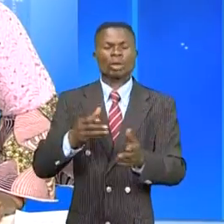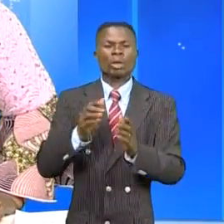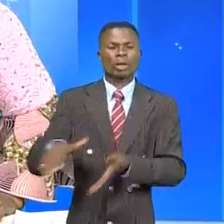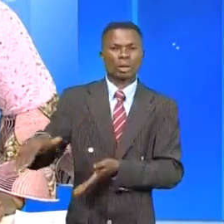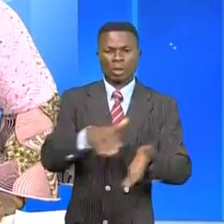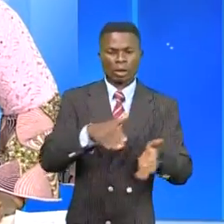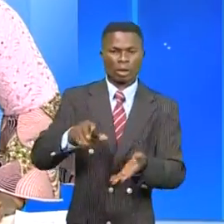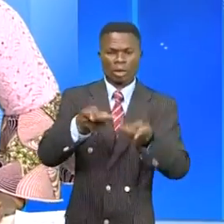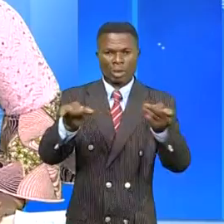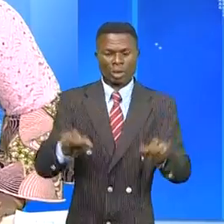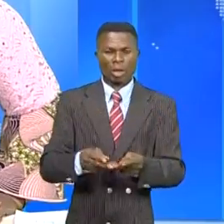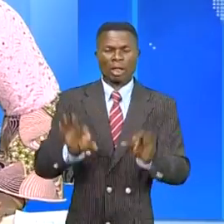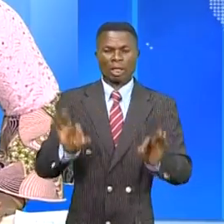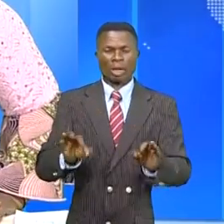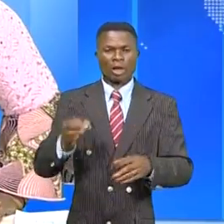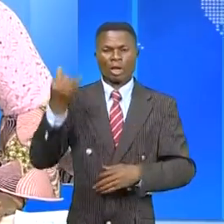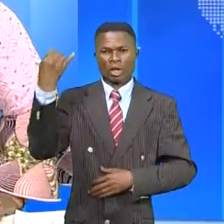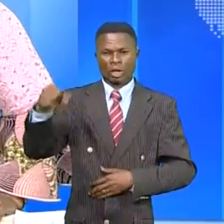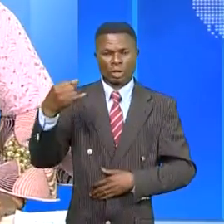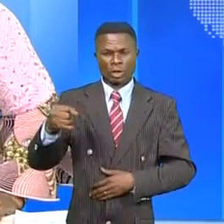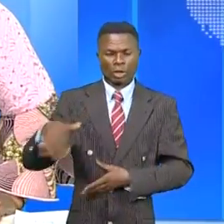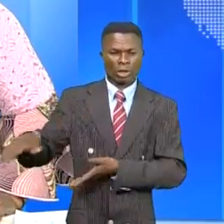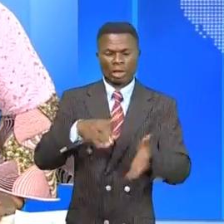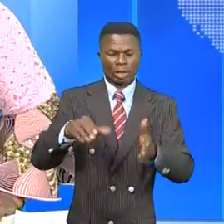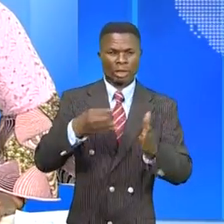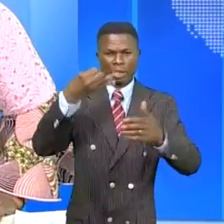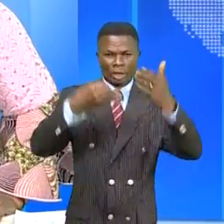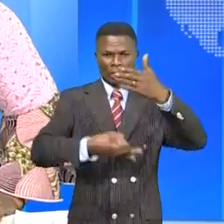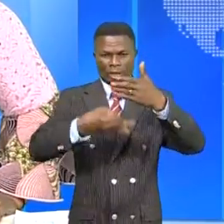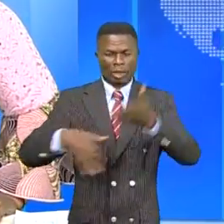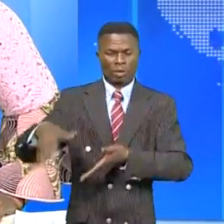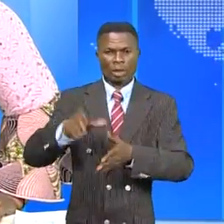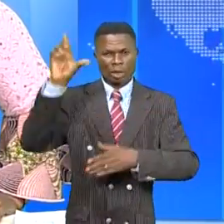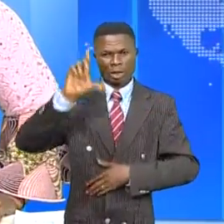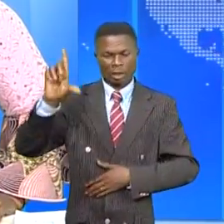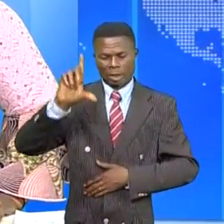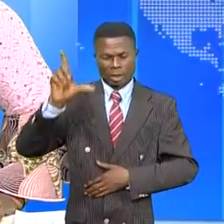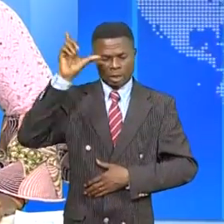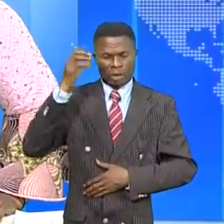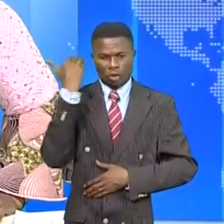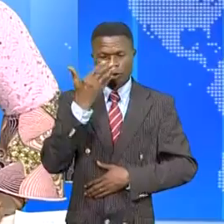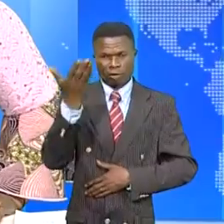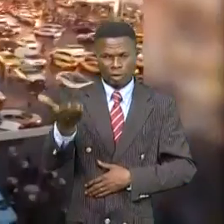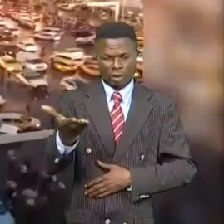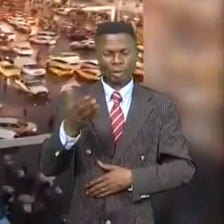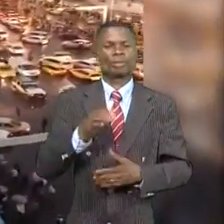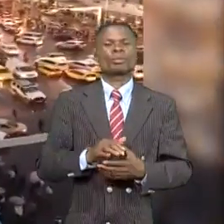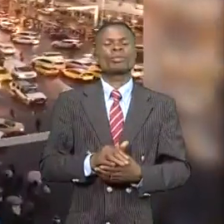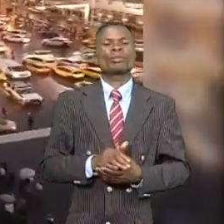sur le site Terre Jaune et à la 7e rire numéthée industrielle. Le pacte Michel Moukoui nous en parle un peu plus.